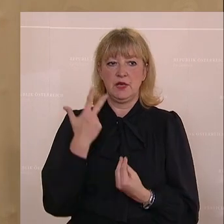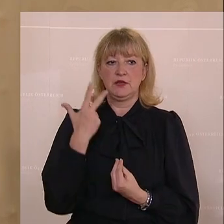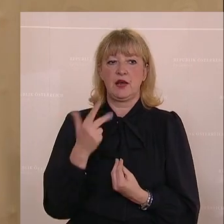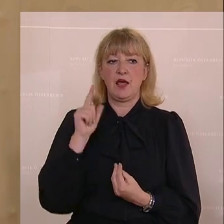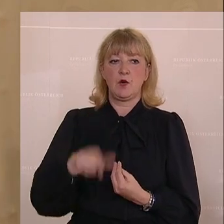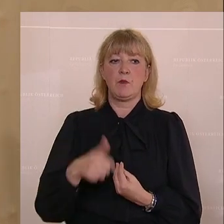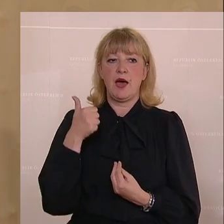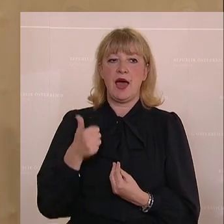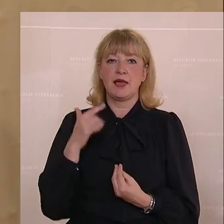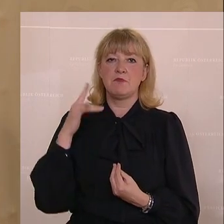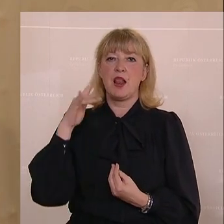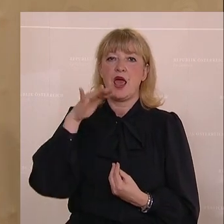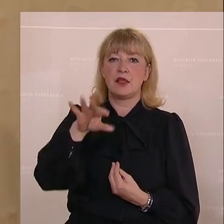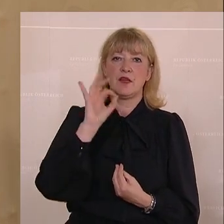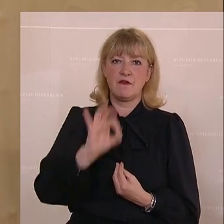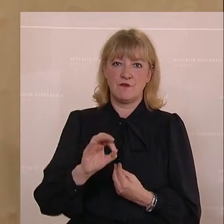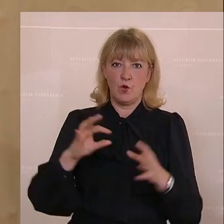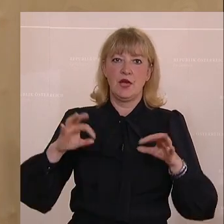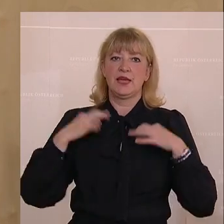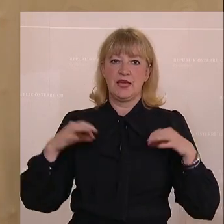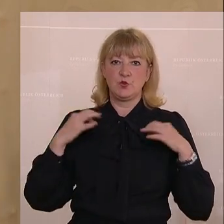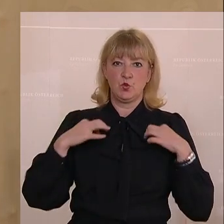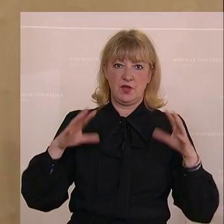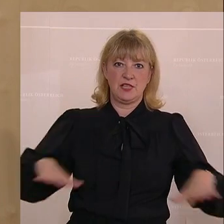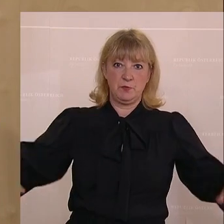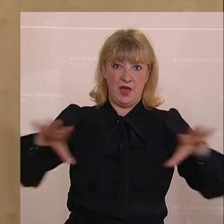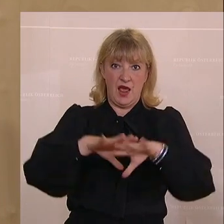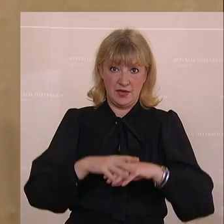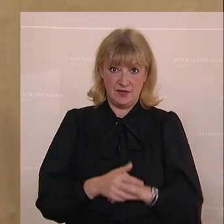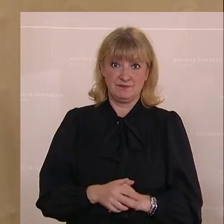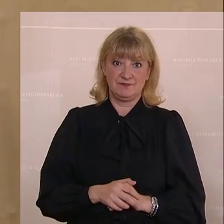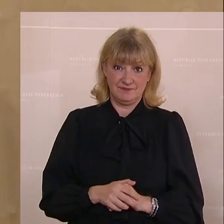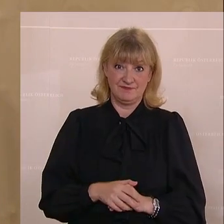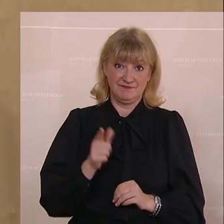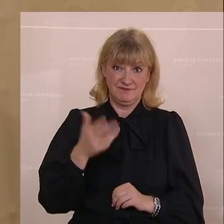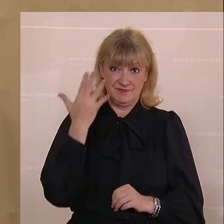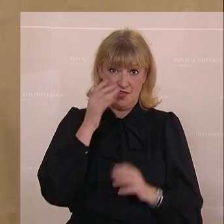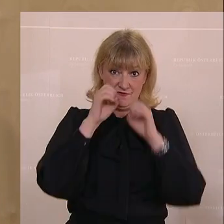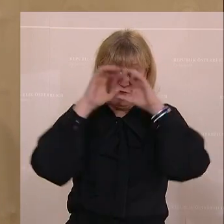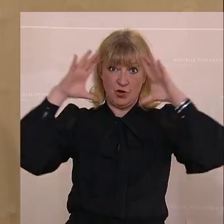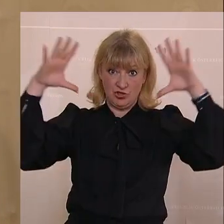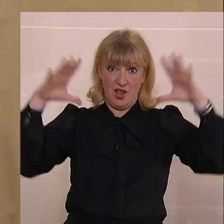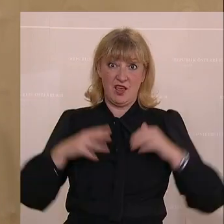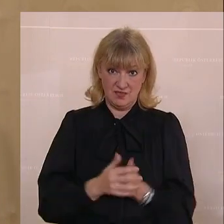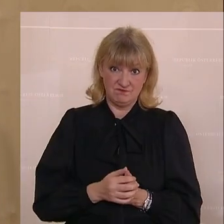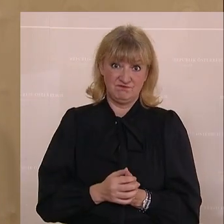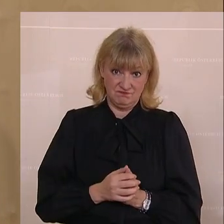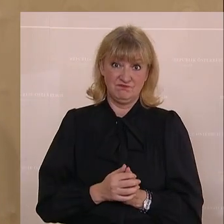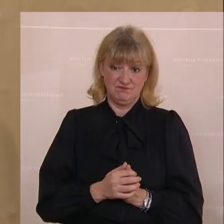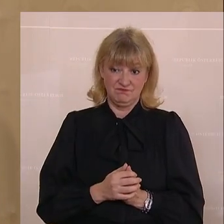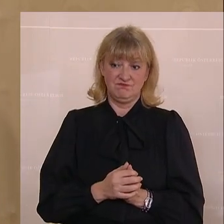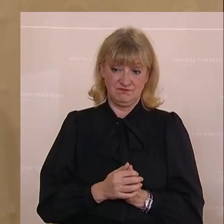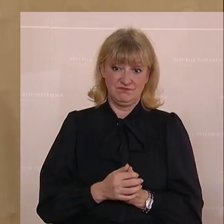,1 Milliarden für das gesamte Gesundheitswesen im Budget. Sie können sich jetzt also alle selbst überlegen,